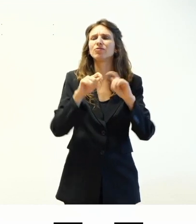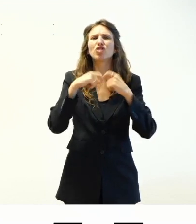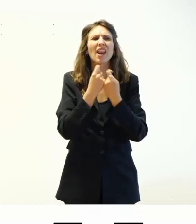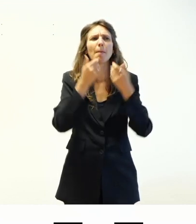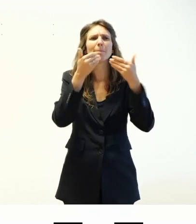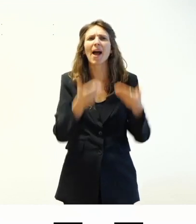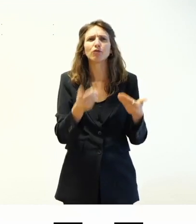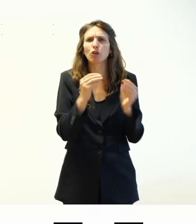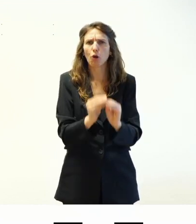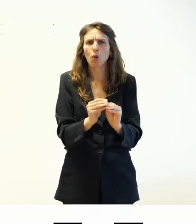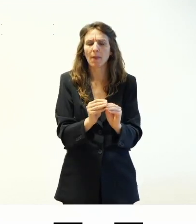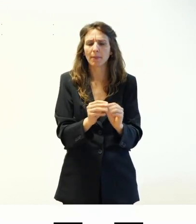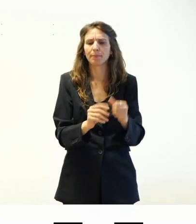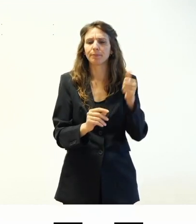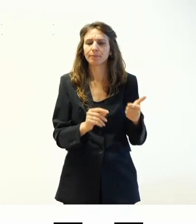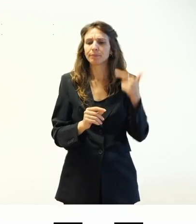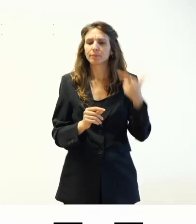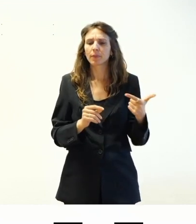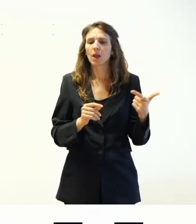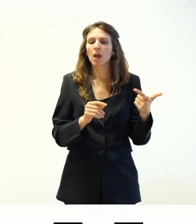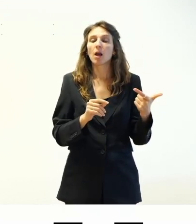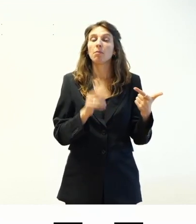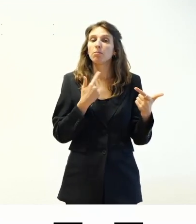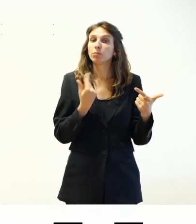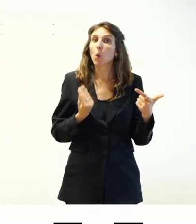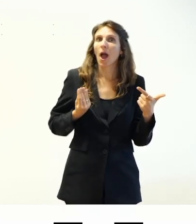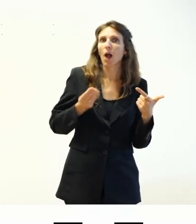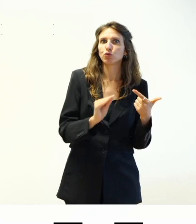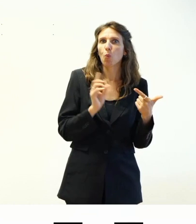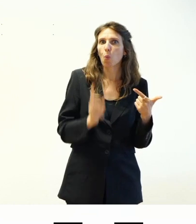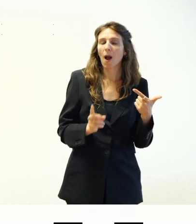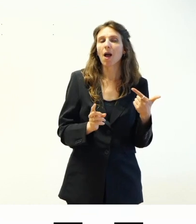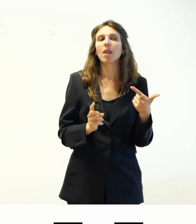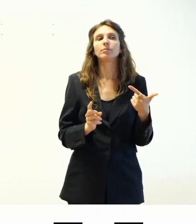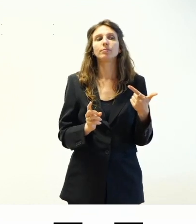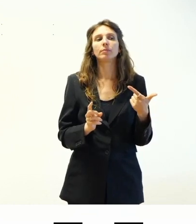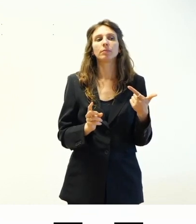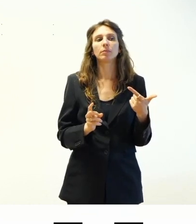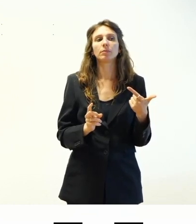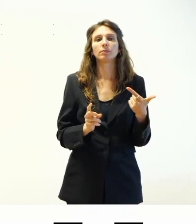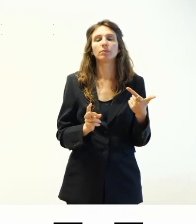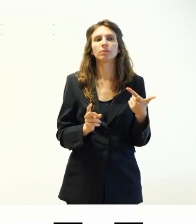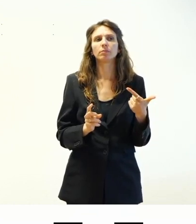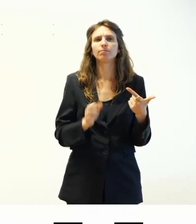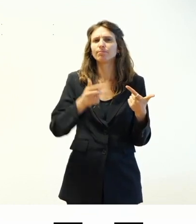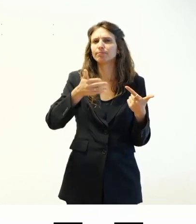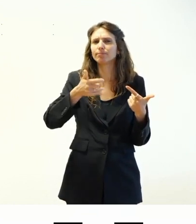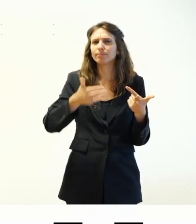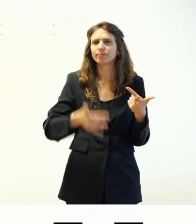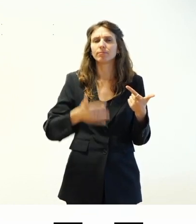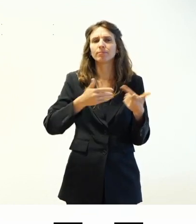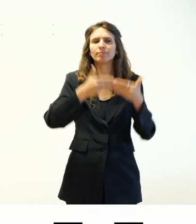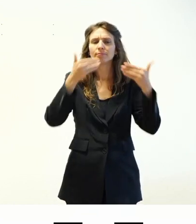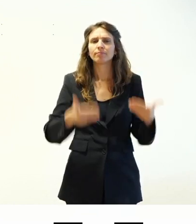pagina all'interno del mio sito. E poi posso andare ad aggiungere una serie quasi infinita di template